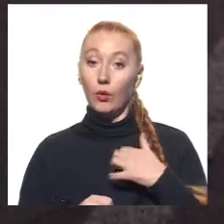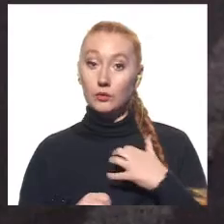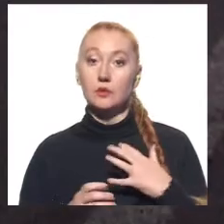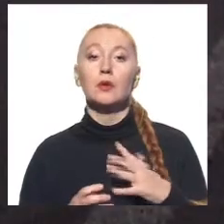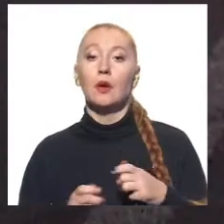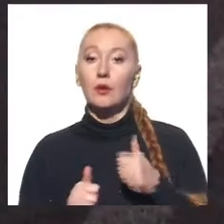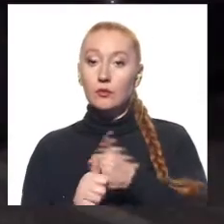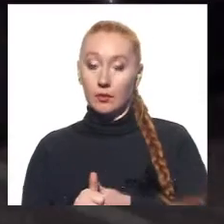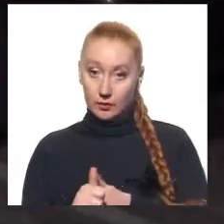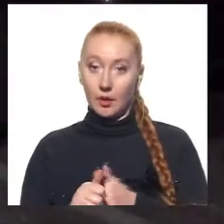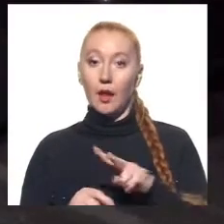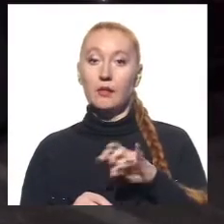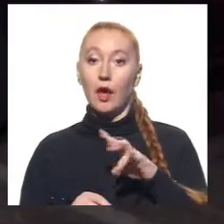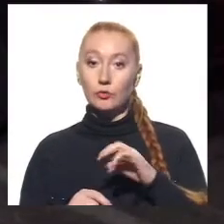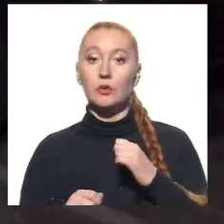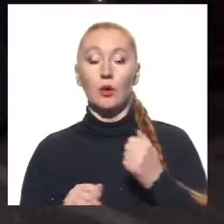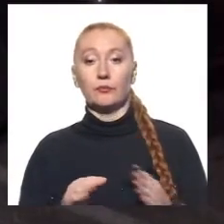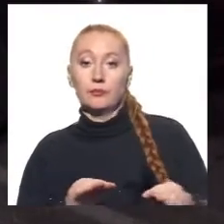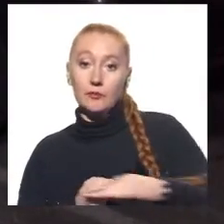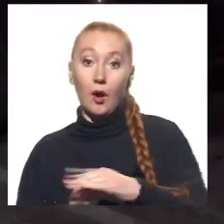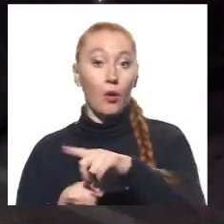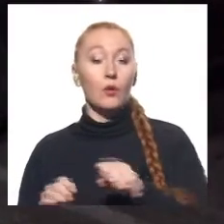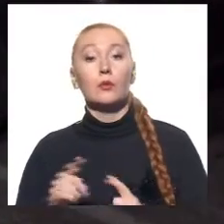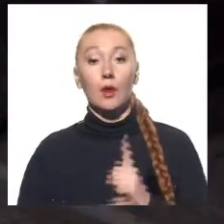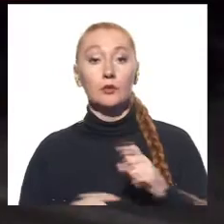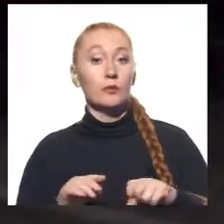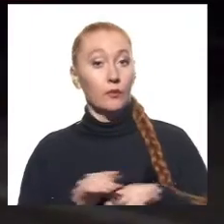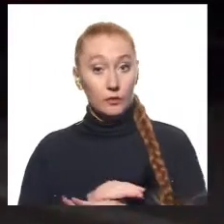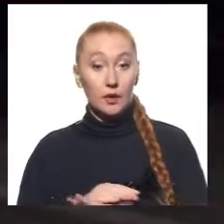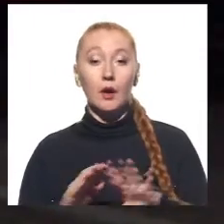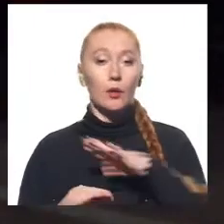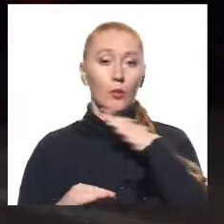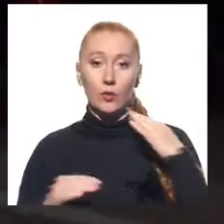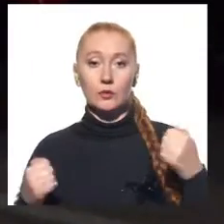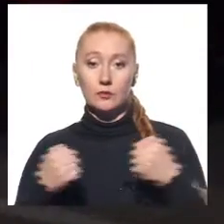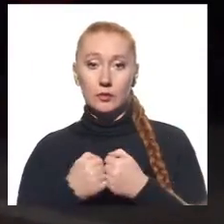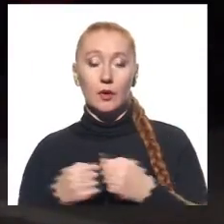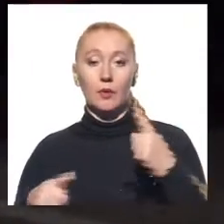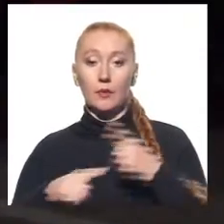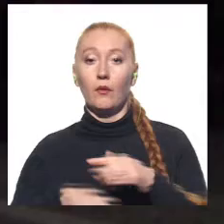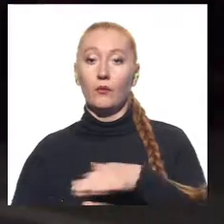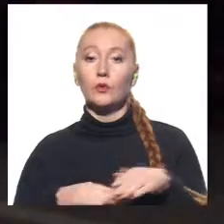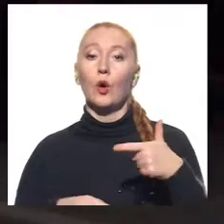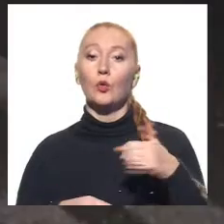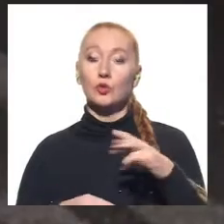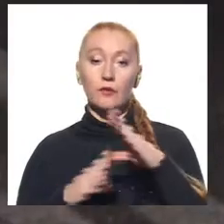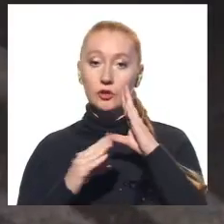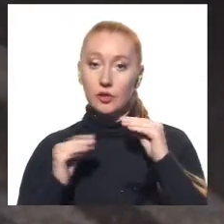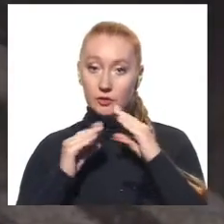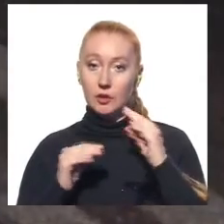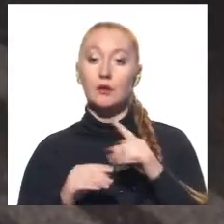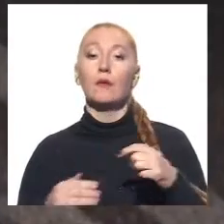водія Лексуса шляхом блокування. Він почав тікати і спричинів масову ДТП на перехресті вулиць Грушевського та Шевченка.